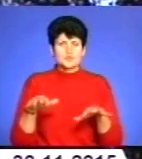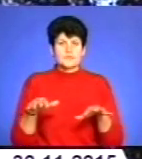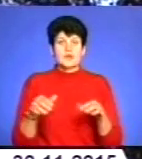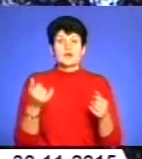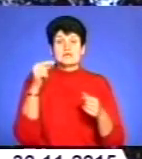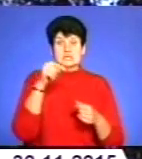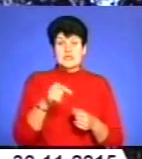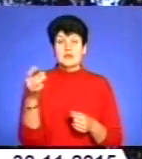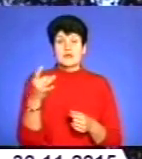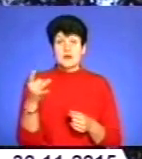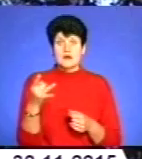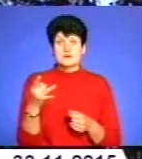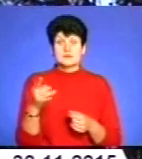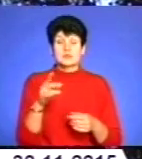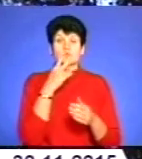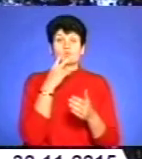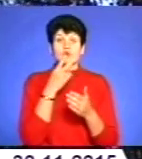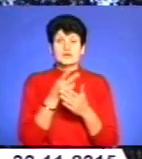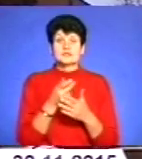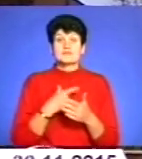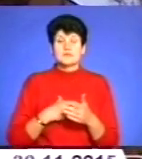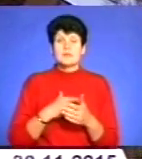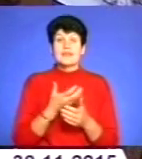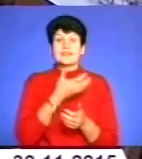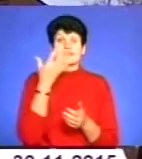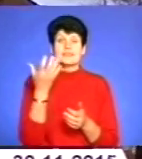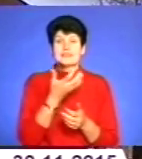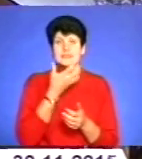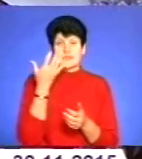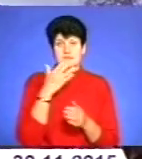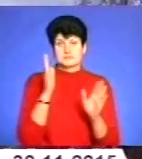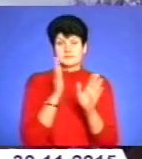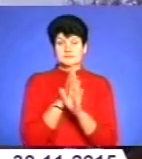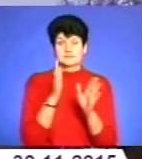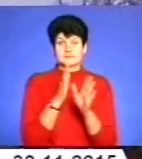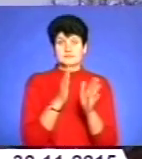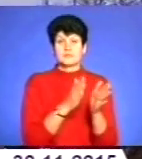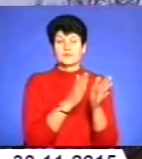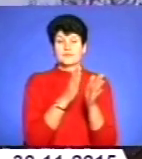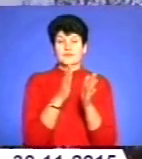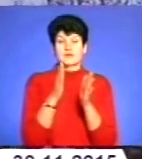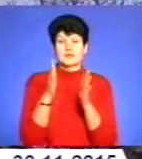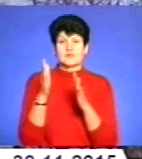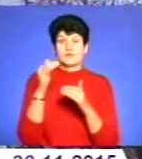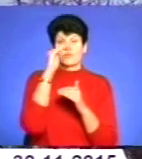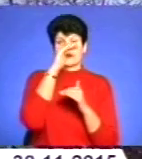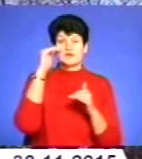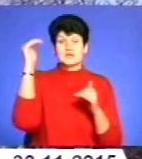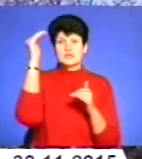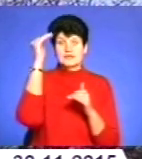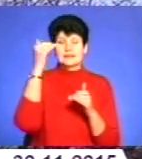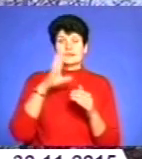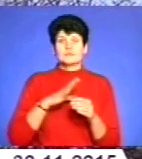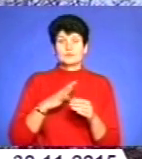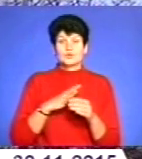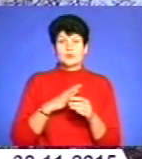Цього разу так дав про себе знати теплий атмосферний фронт. Він переміщався у верхніх шарах атмосфери, де